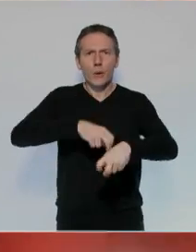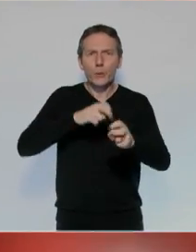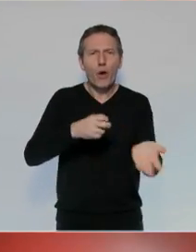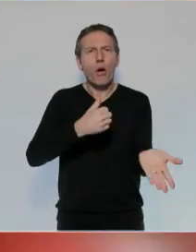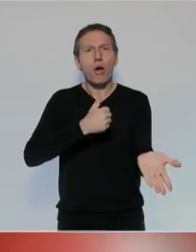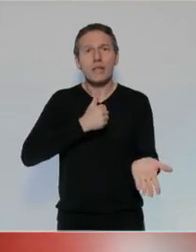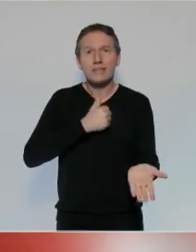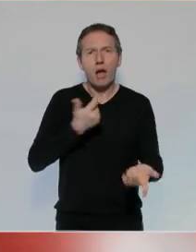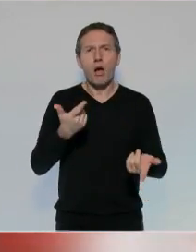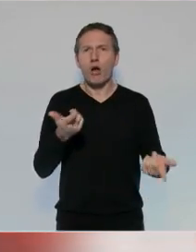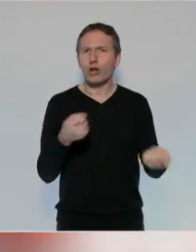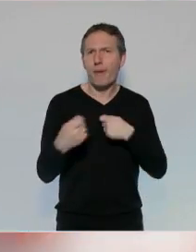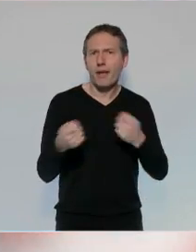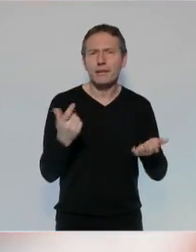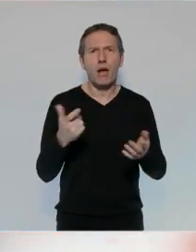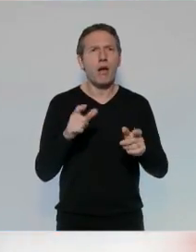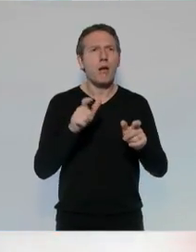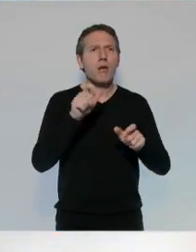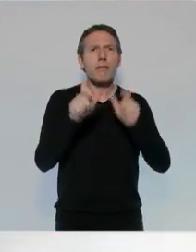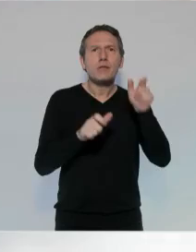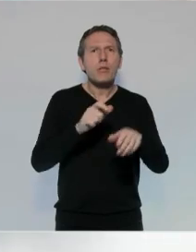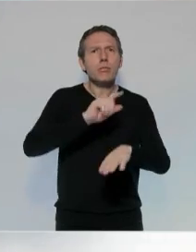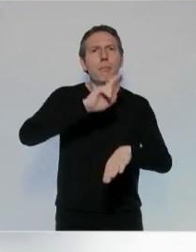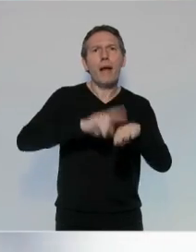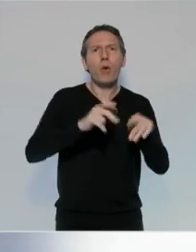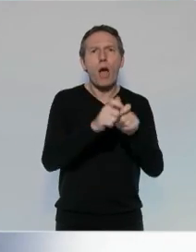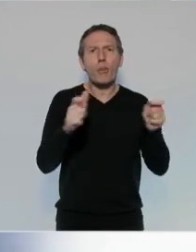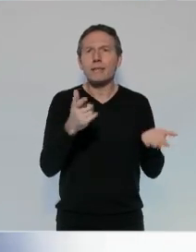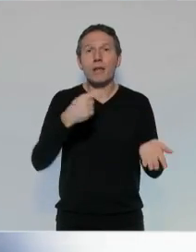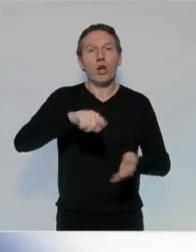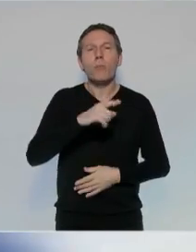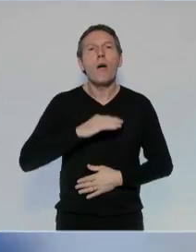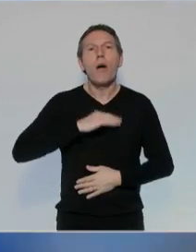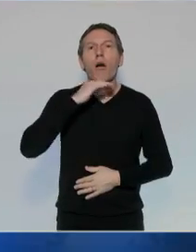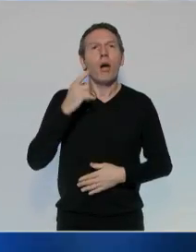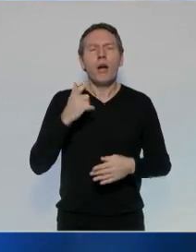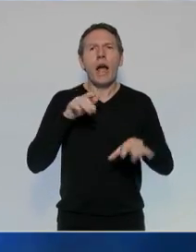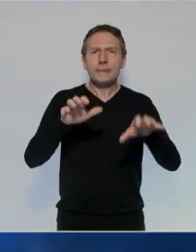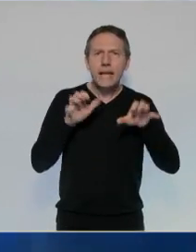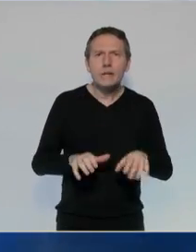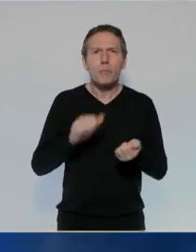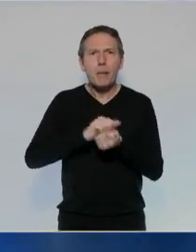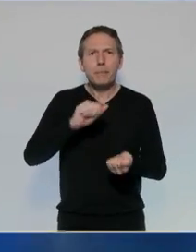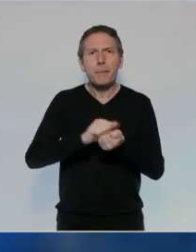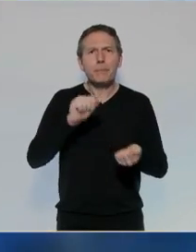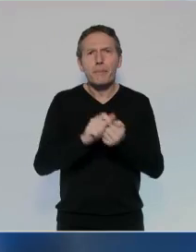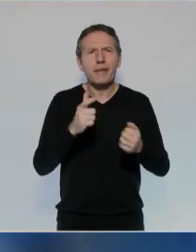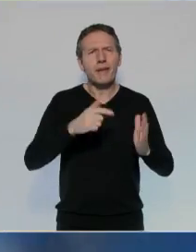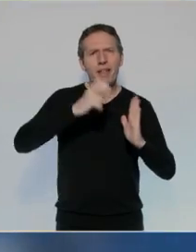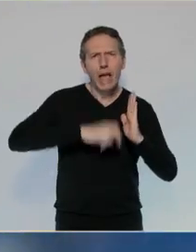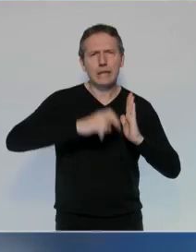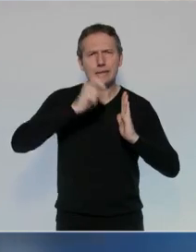des agriculteurs, des artisans, des commerçants, des entrepreneurs qui n'en peuvent plus du poids de la bureaucratie,